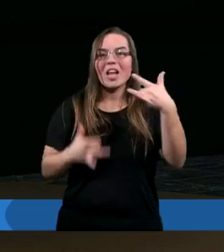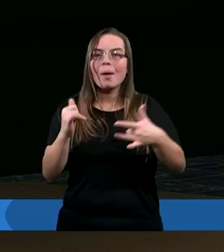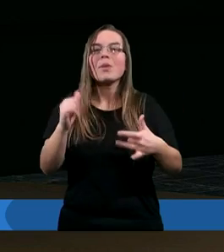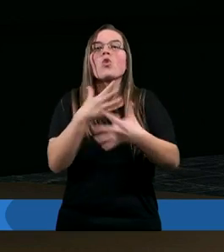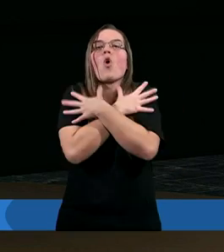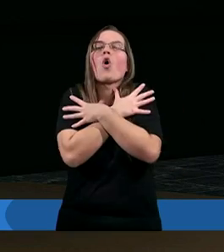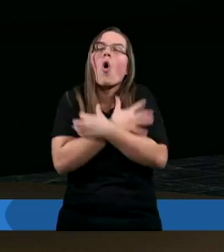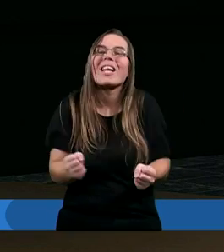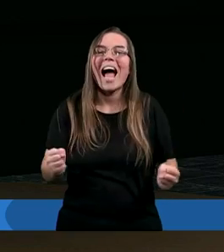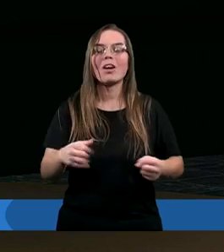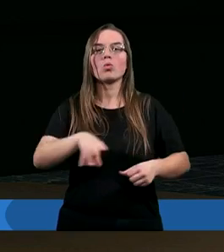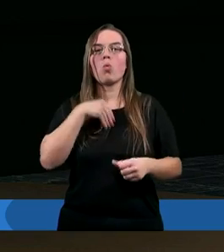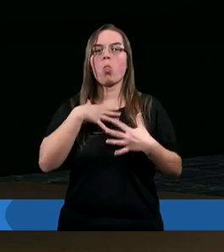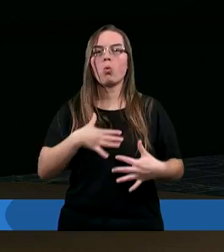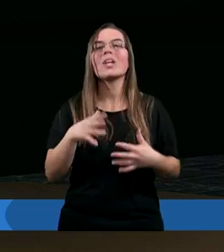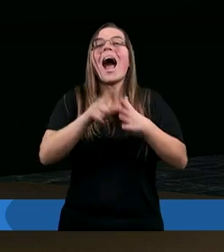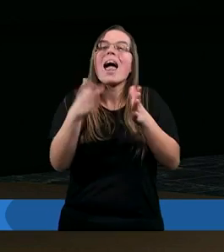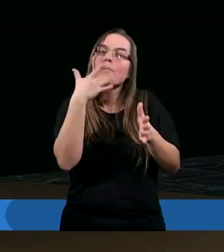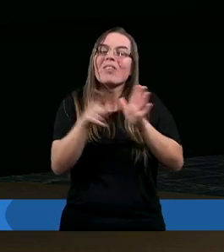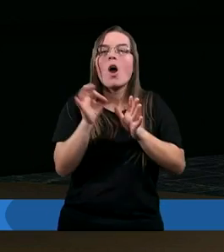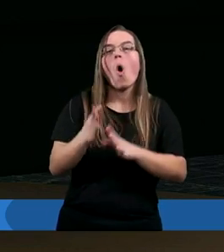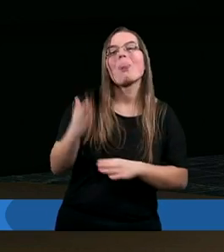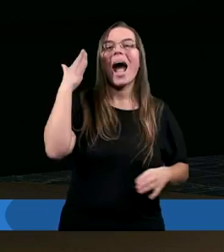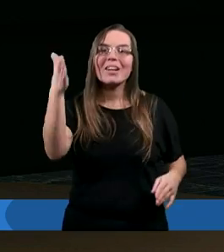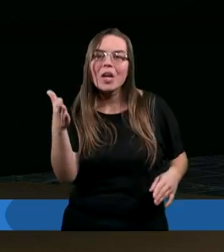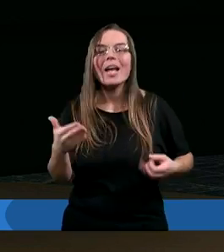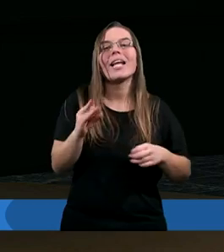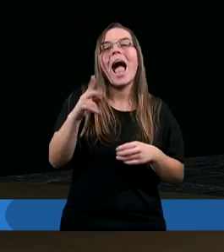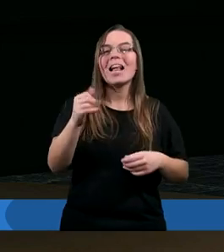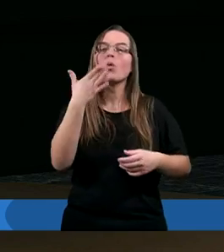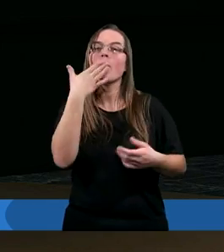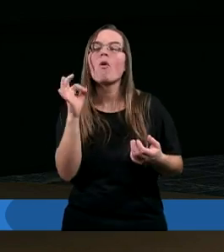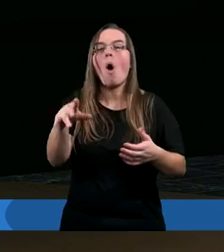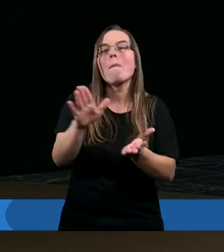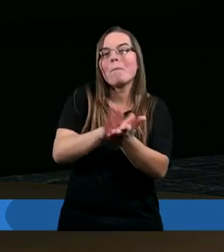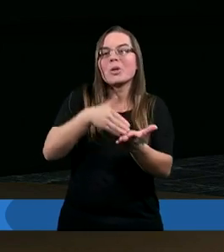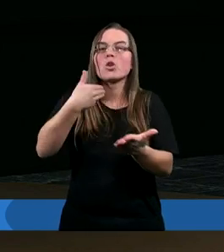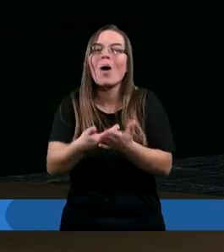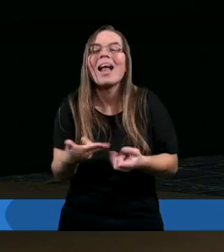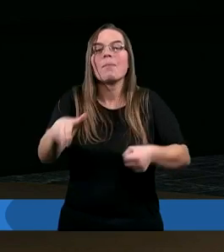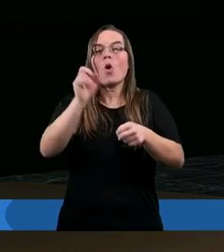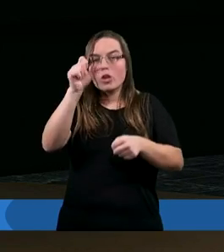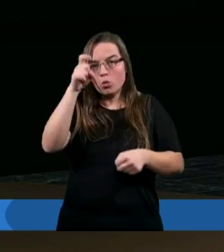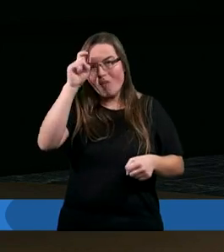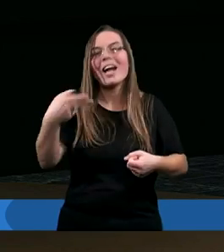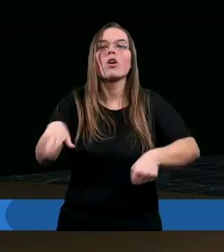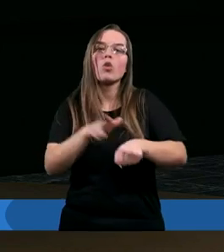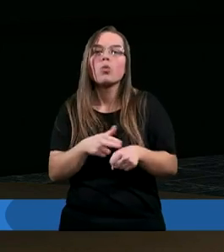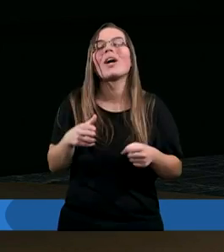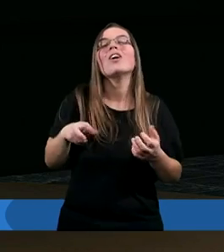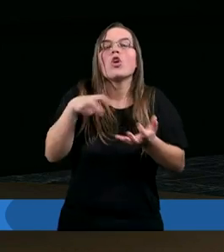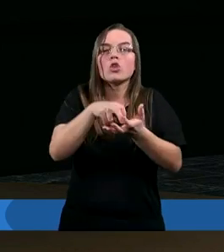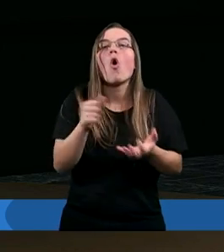rozdarciu duszy, ale mówi także o nadziei. Elipas jest tutaj przykładem takiego człowieka, który przychodzi